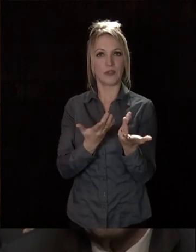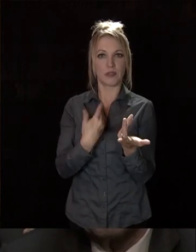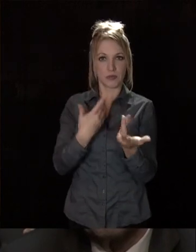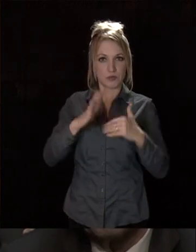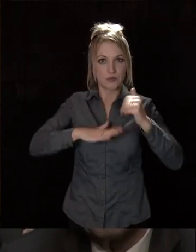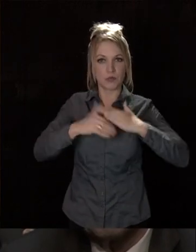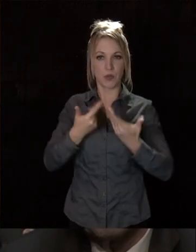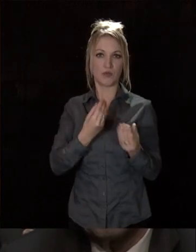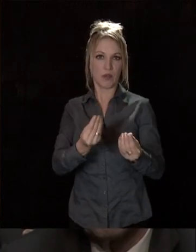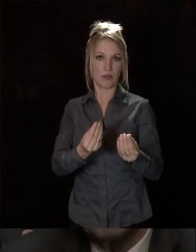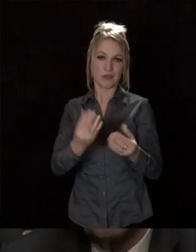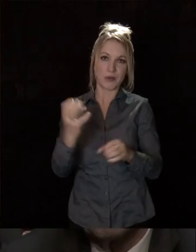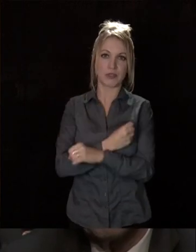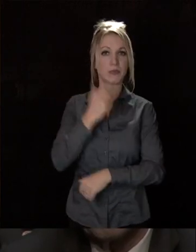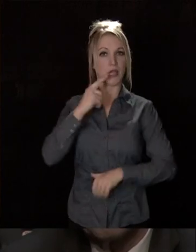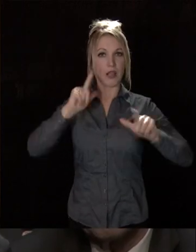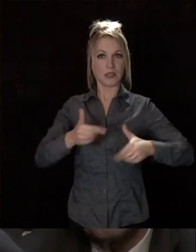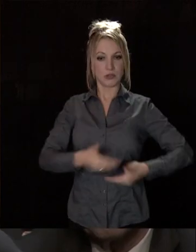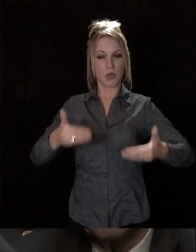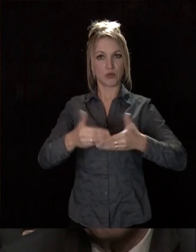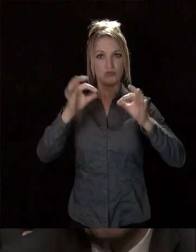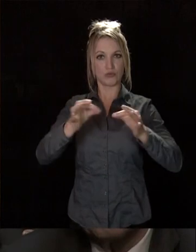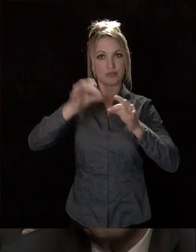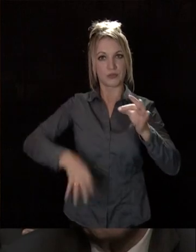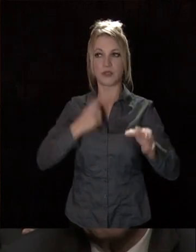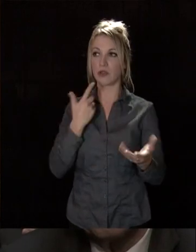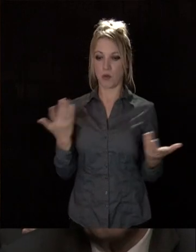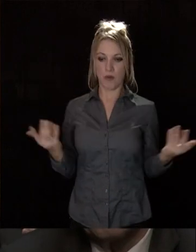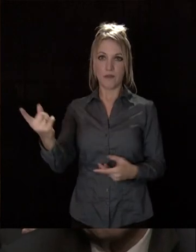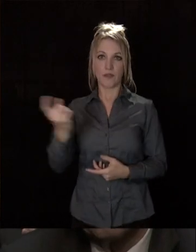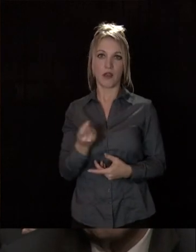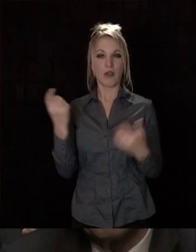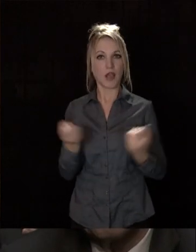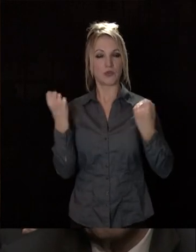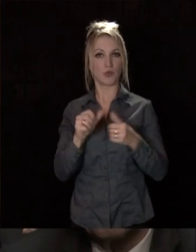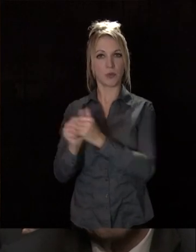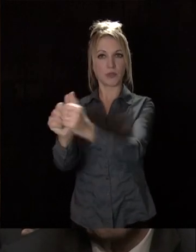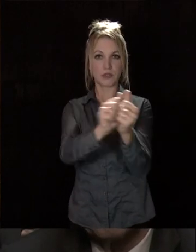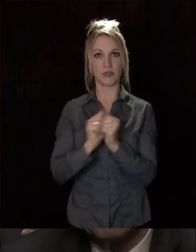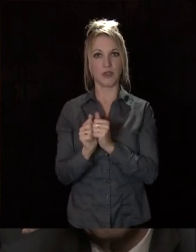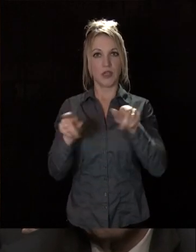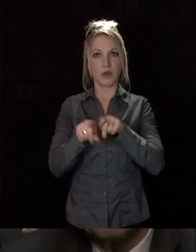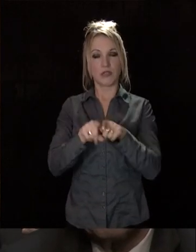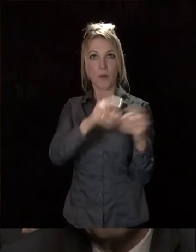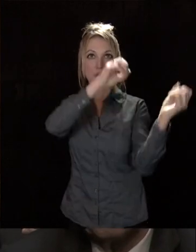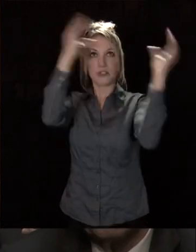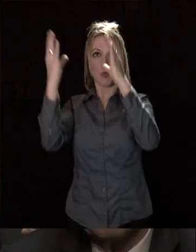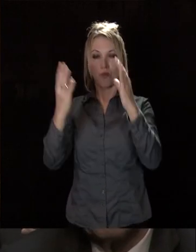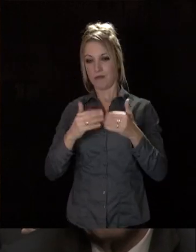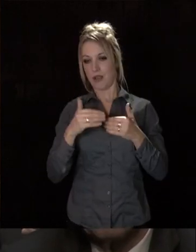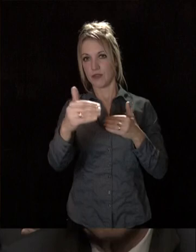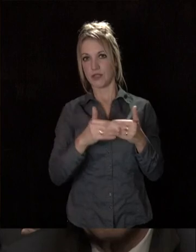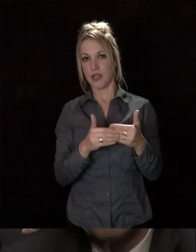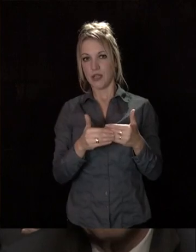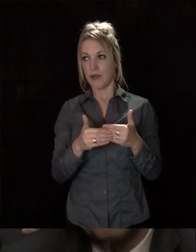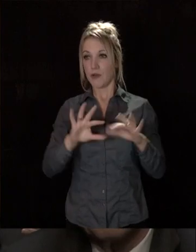constance sont payants. Et si nous en sommes là aujourd'hui, c'est bien le résultat d'une action collective et d'une vision de demain que